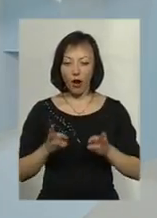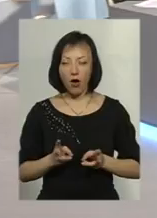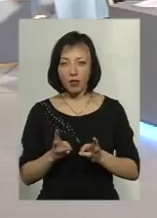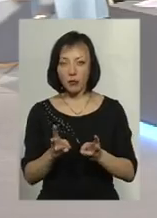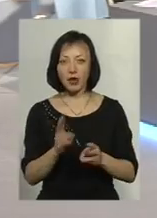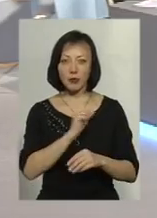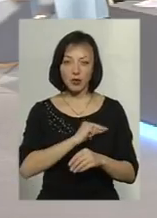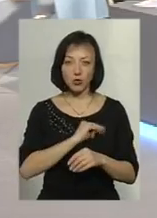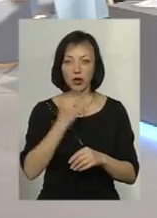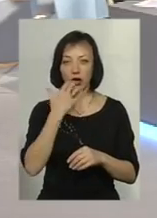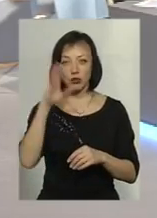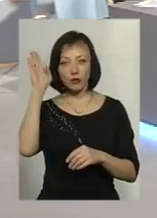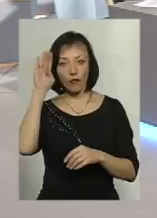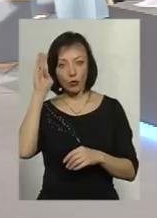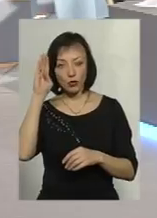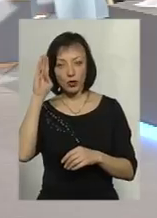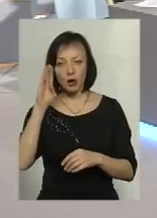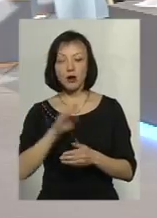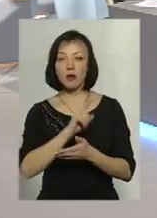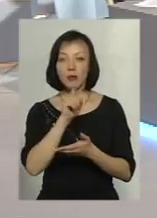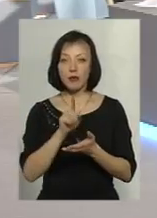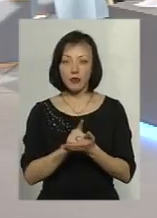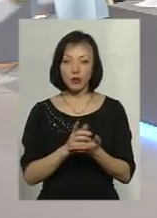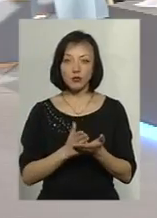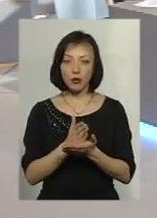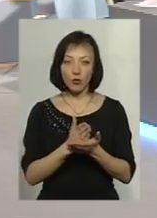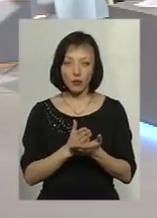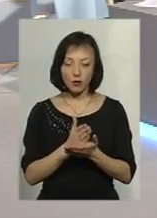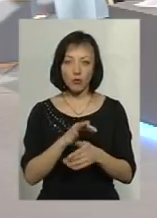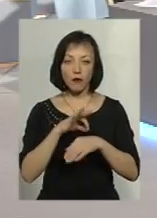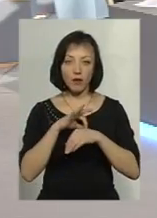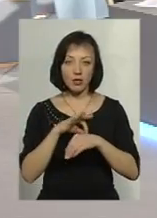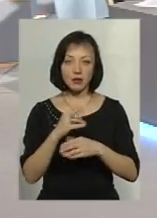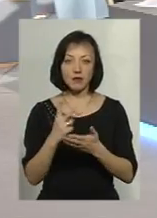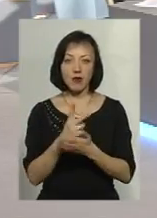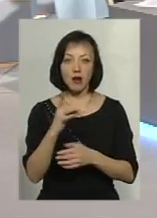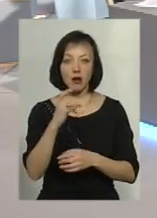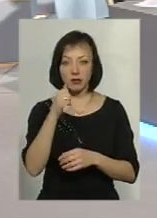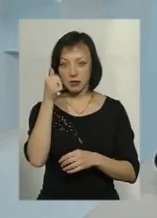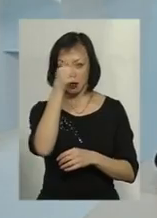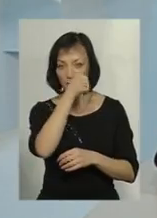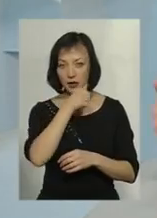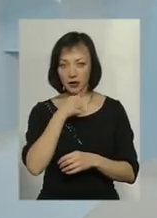опалення працюють і на гарячу воду, їх ослуговування потрібно провести твічі на рік.